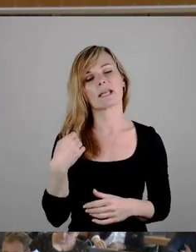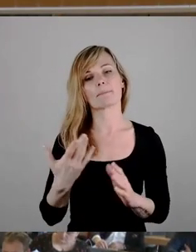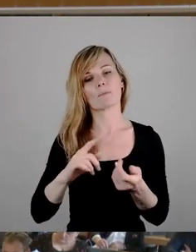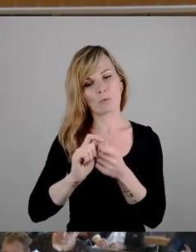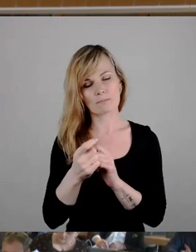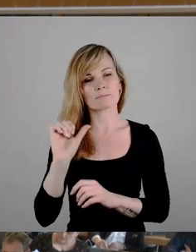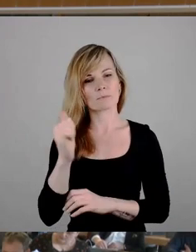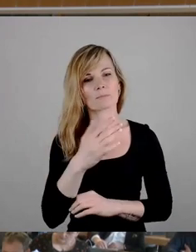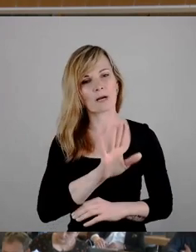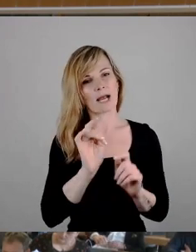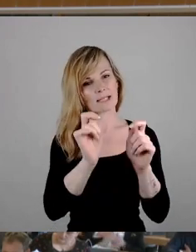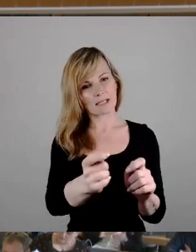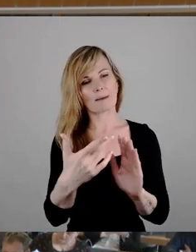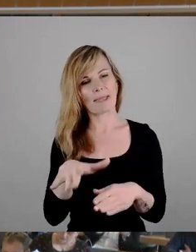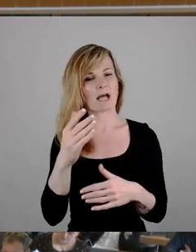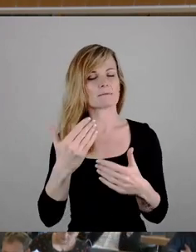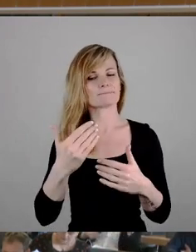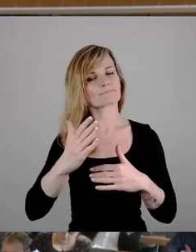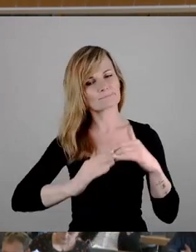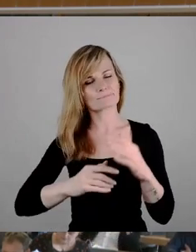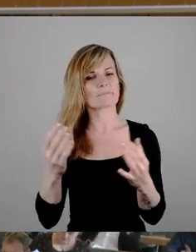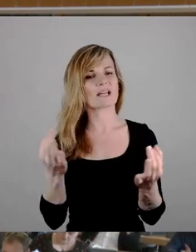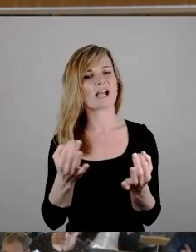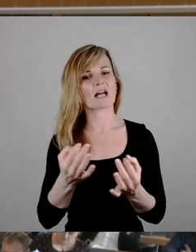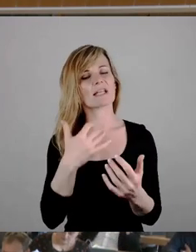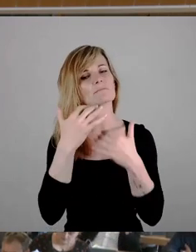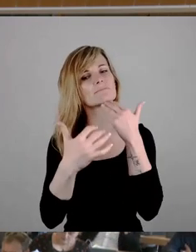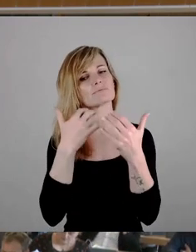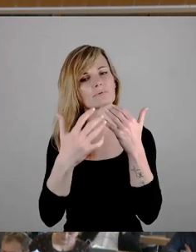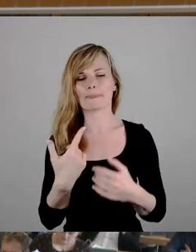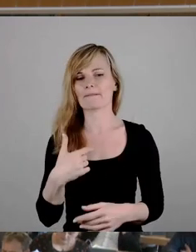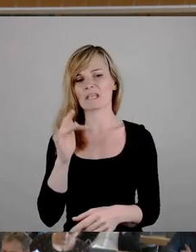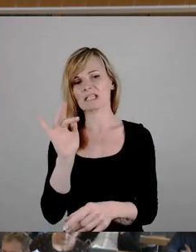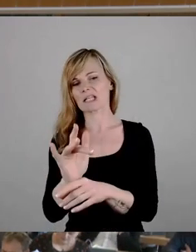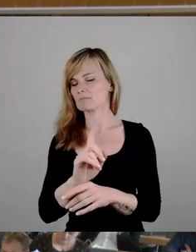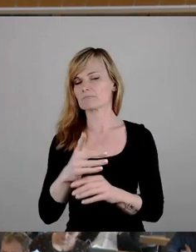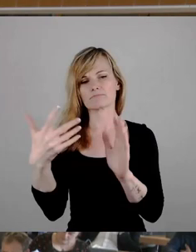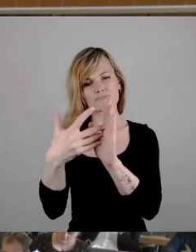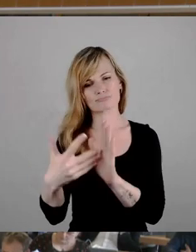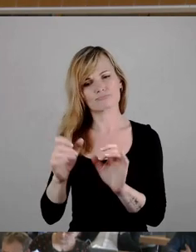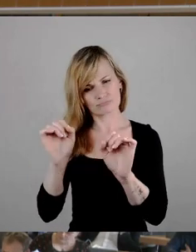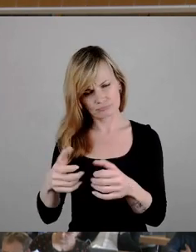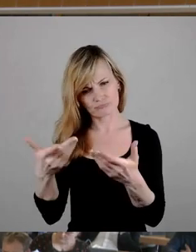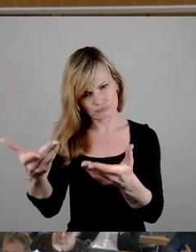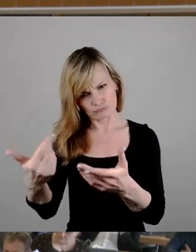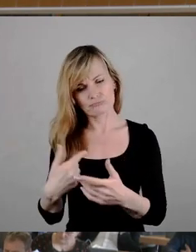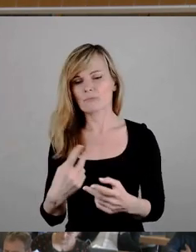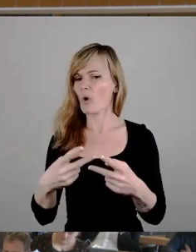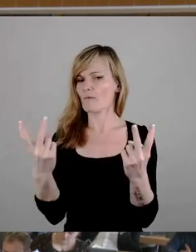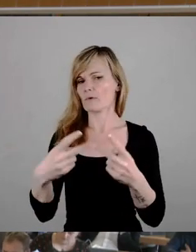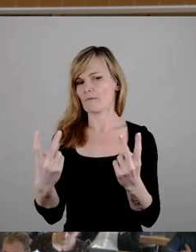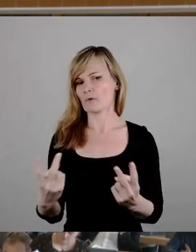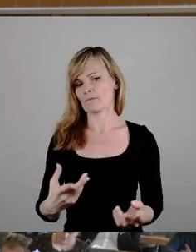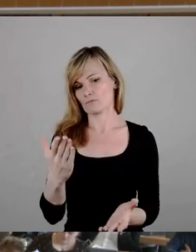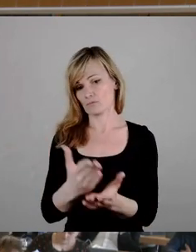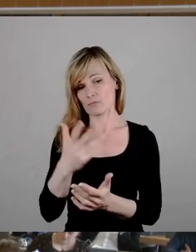ihrem Antrag. Wir werden diese Untersuchung nicht im Wege stehen. Aus unserer Sicht ist allerdings alles recht offen dargelegt. Und wenn es hilft, dass Herr Schollbach dadurch sein